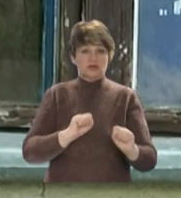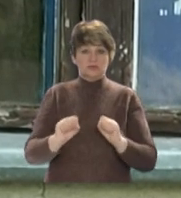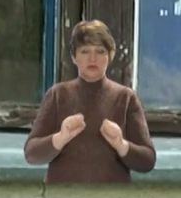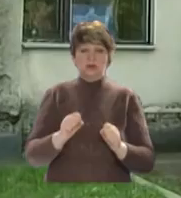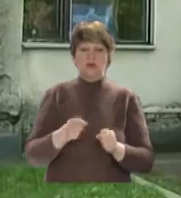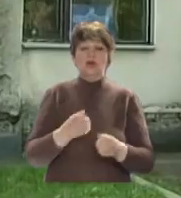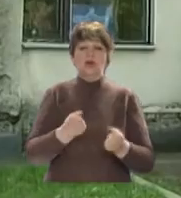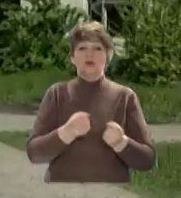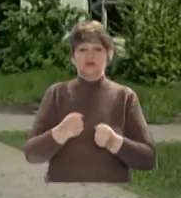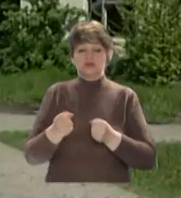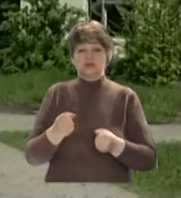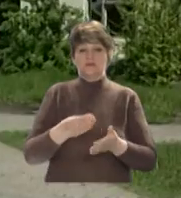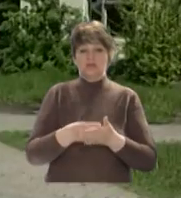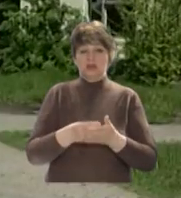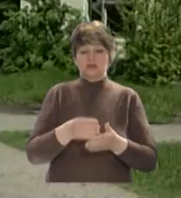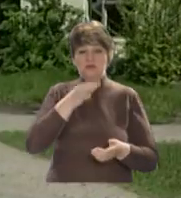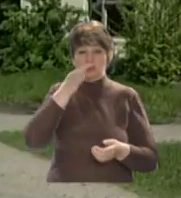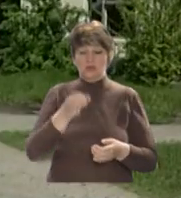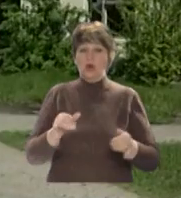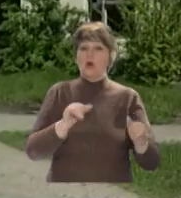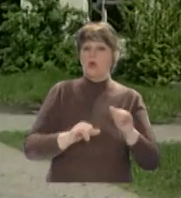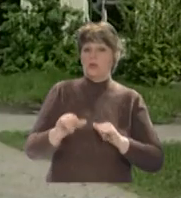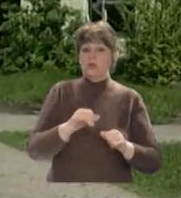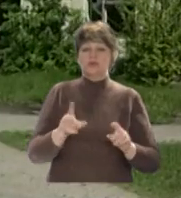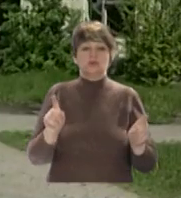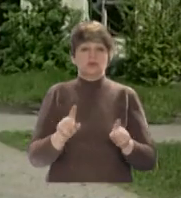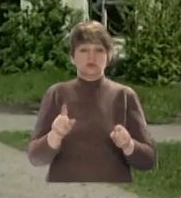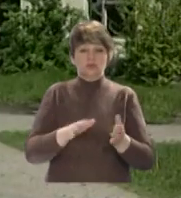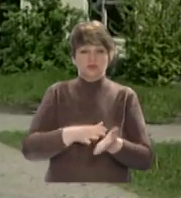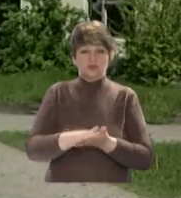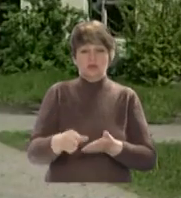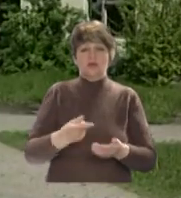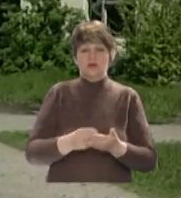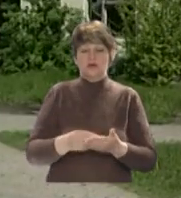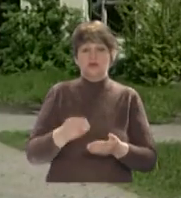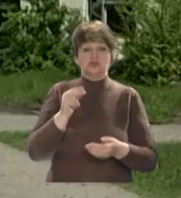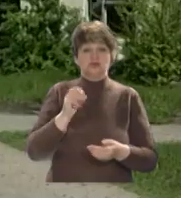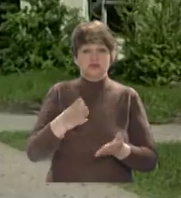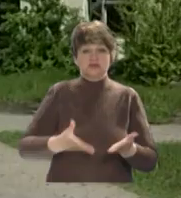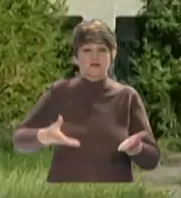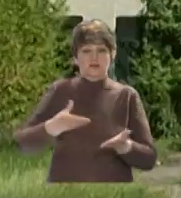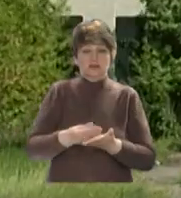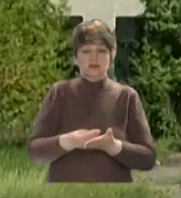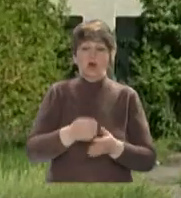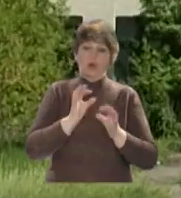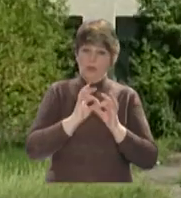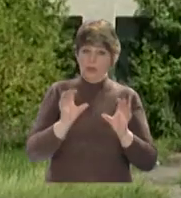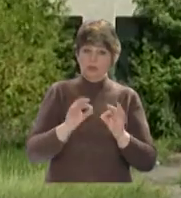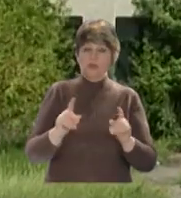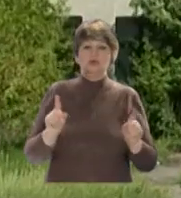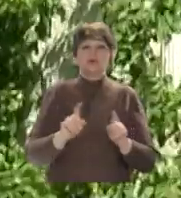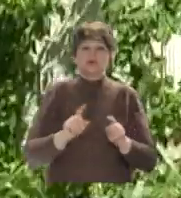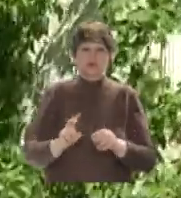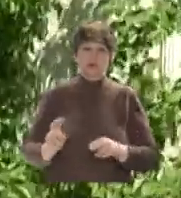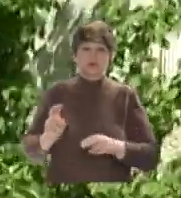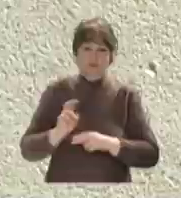Драбівських мисливців тримає фінансовий звіт. Куди і на що він витрачав членські внески. Під офісом збираються члени товариства. Охоче пояснюють,